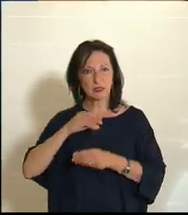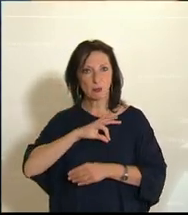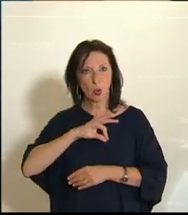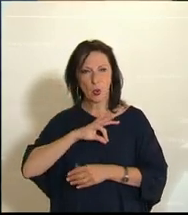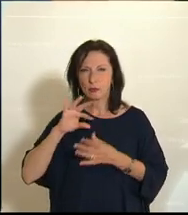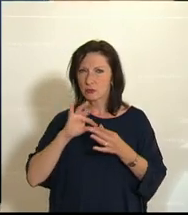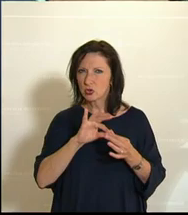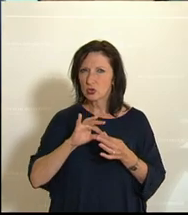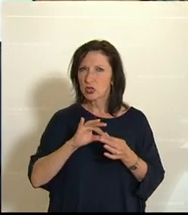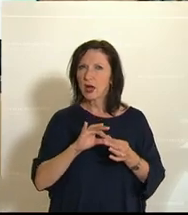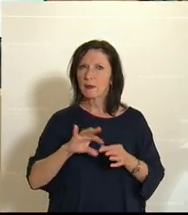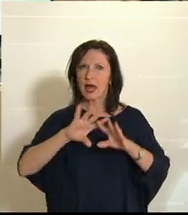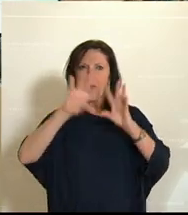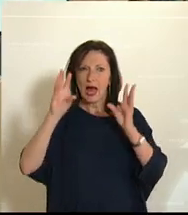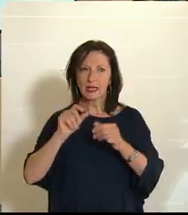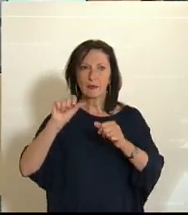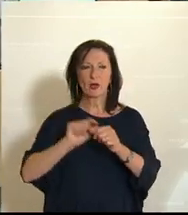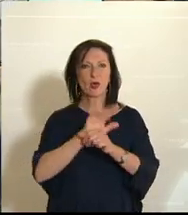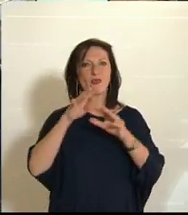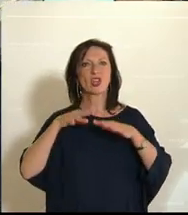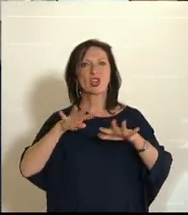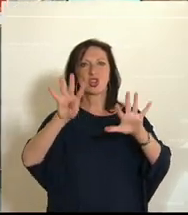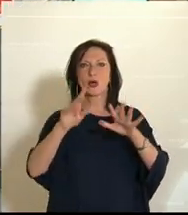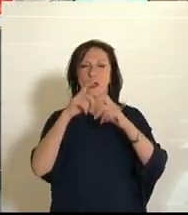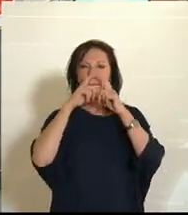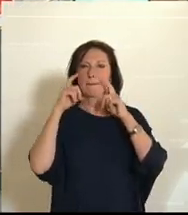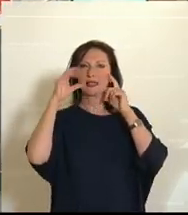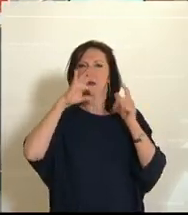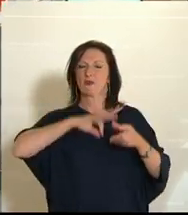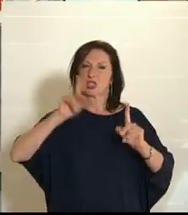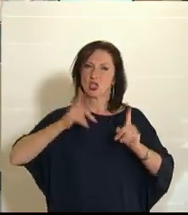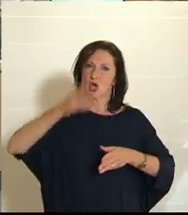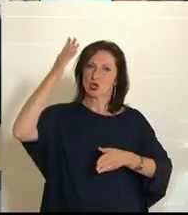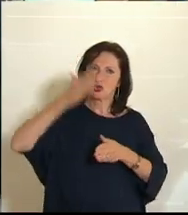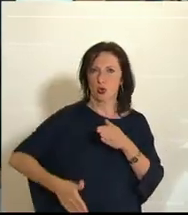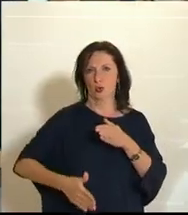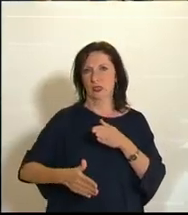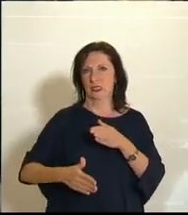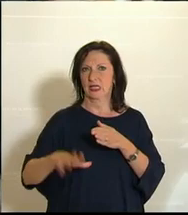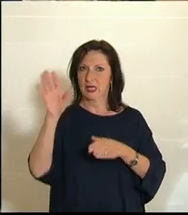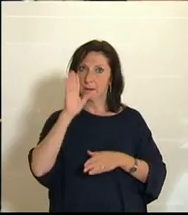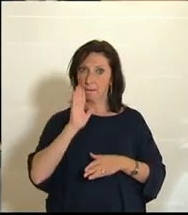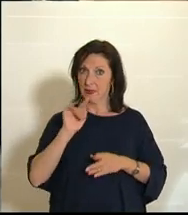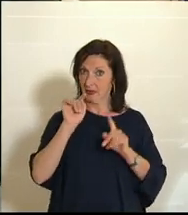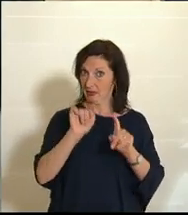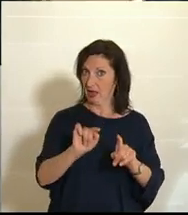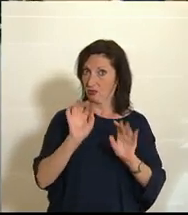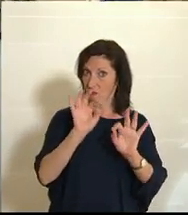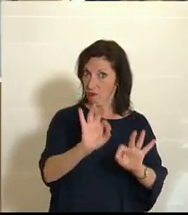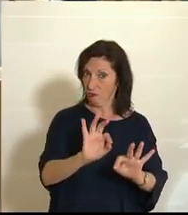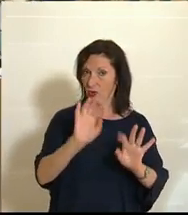Schluss mit der allgemeinen Covid-19-Maskenpflicht in Österreich. Bitte jene Damen und Herren, die für diesen